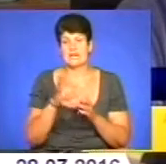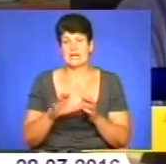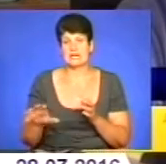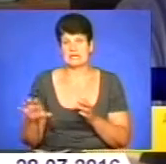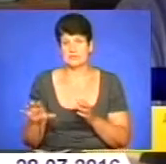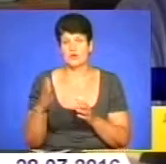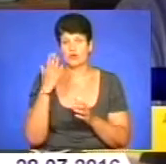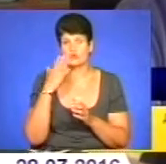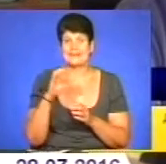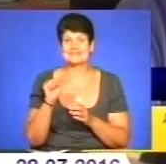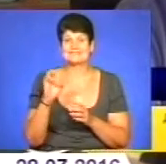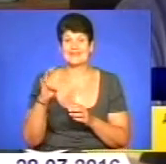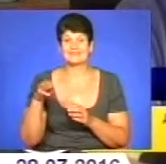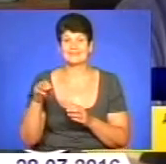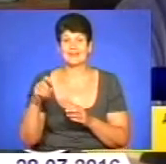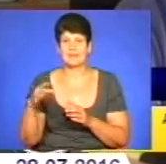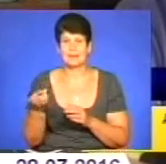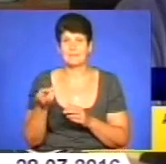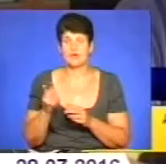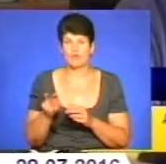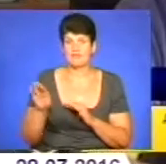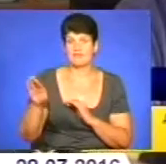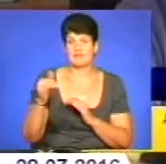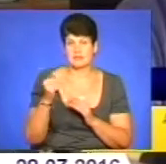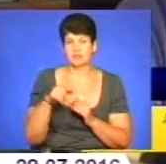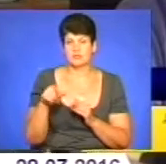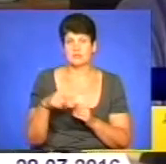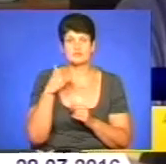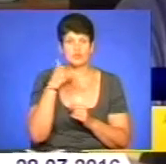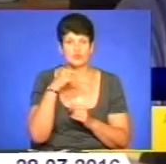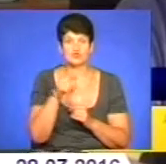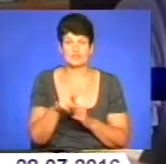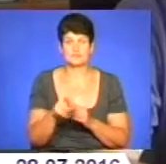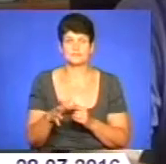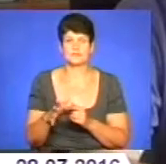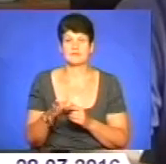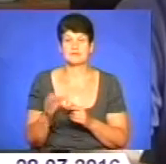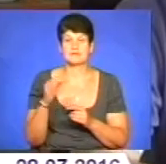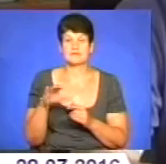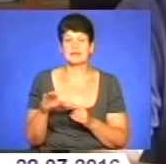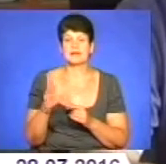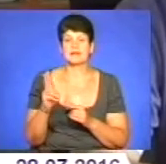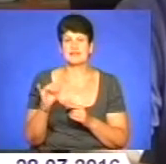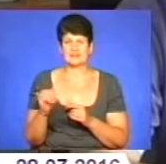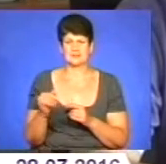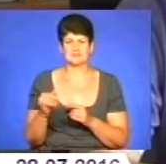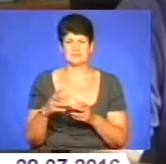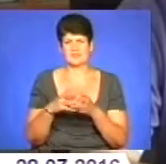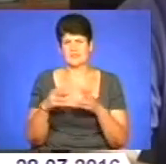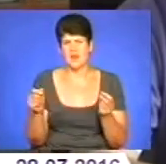сантехніки приходять на виклик, що мешканці дзвонять, що там забита каналізація, як правило, завжди витягають або тряпки якісь,